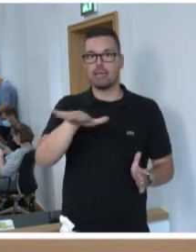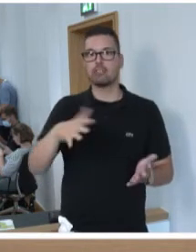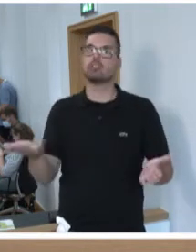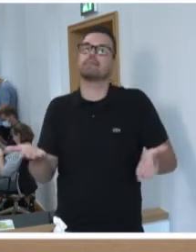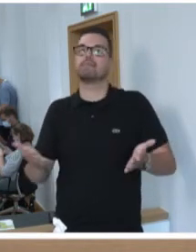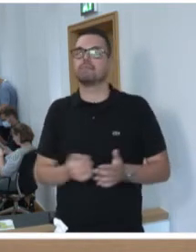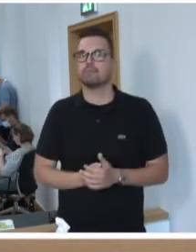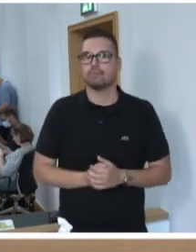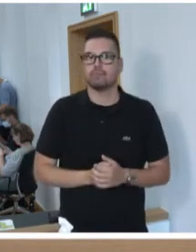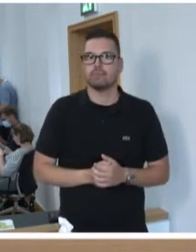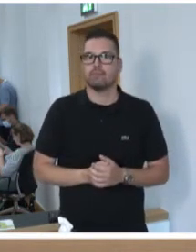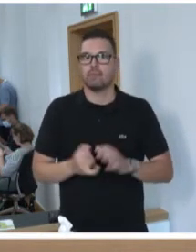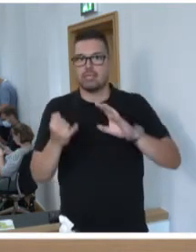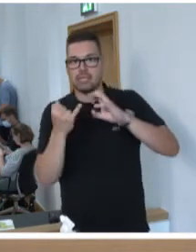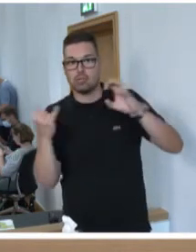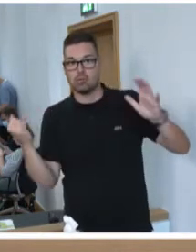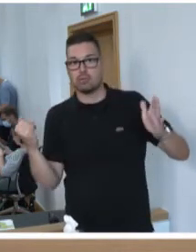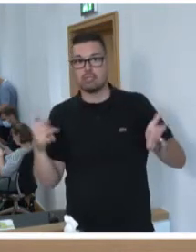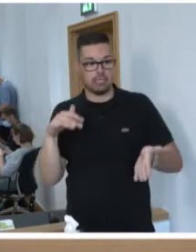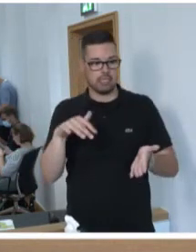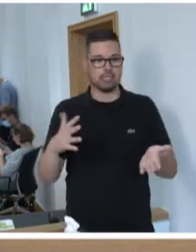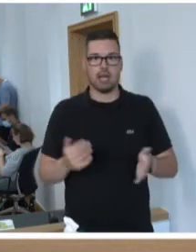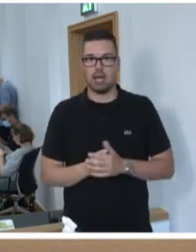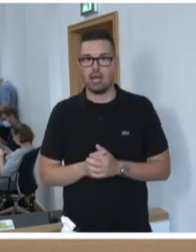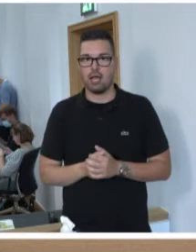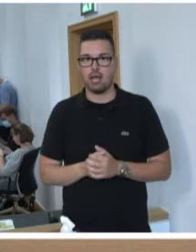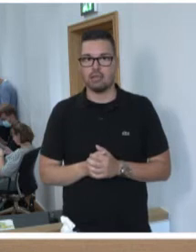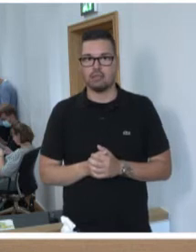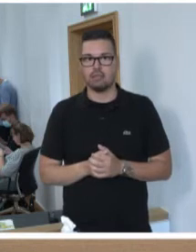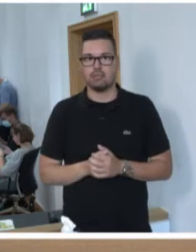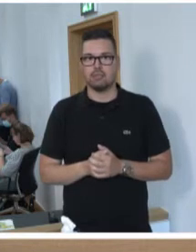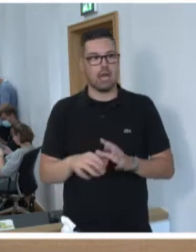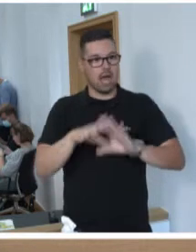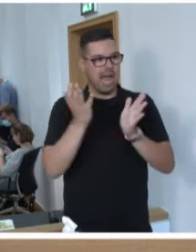ja um ein industrielles Filetstück. Darüber sind wir uns einig.